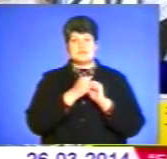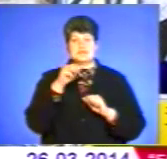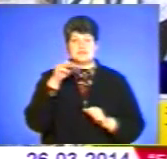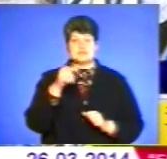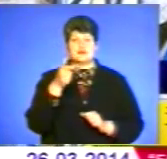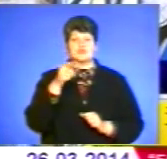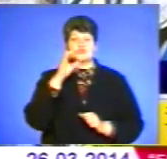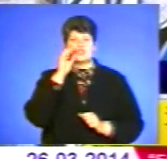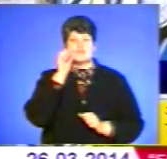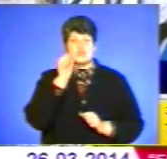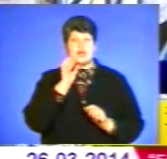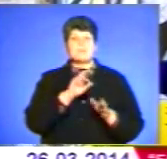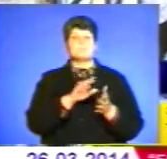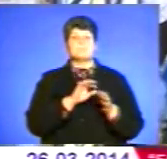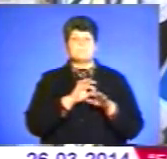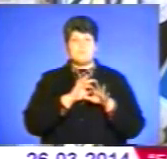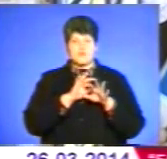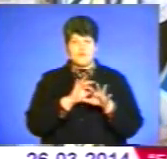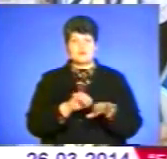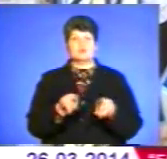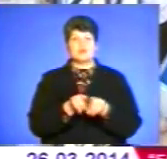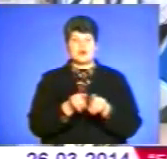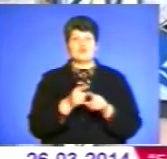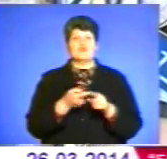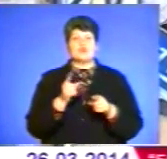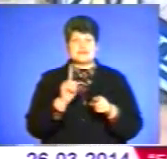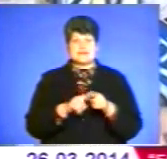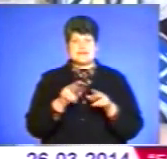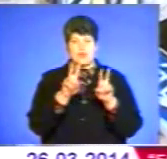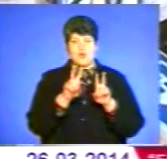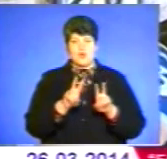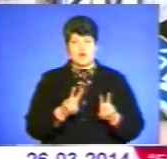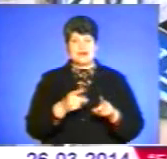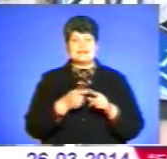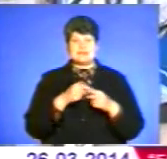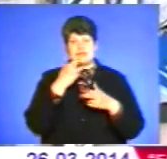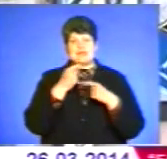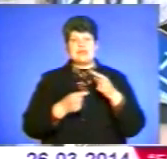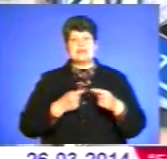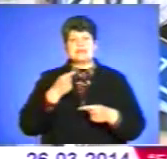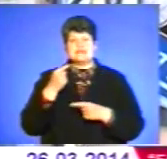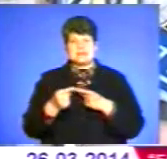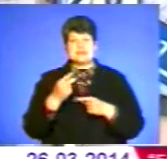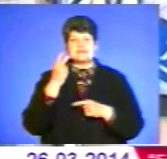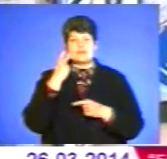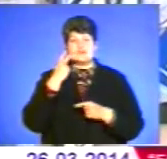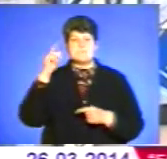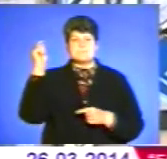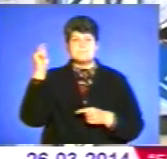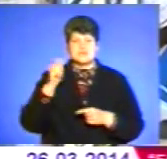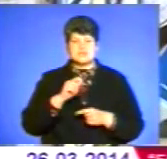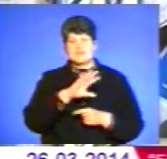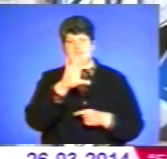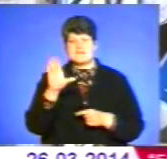Шевченка, проводимо, і в тому числі і цей огляд. Це вже традиційний огляд. Завжди приїжджають майже всі